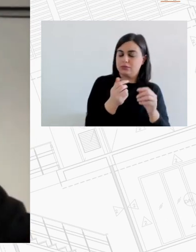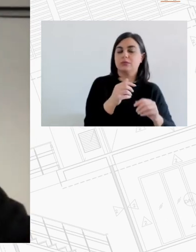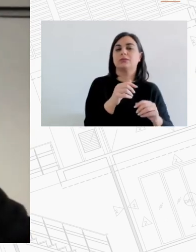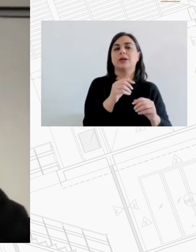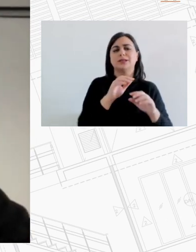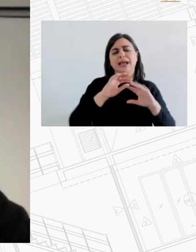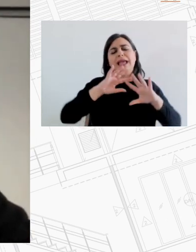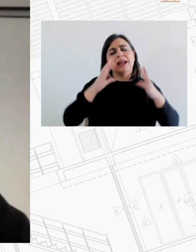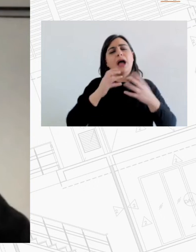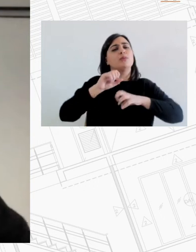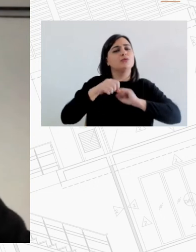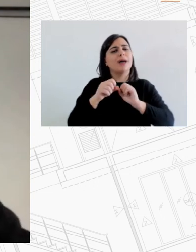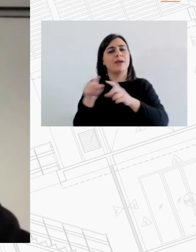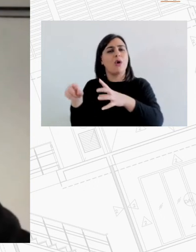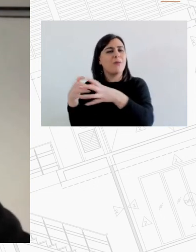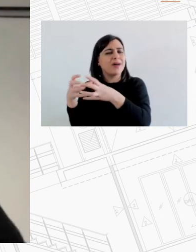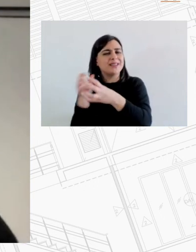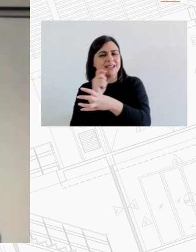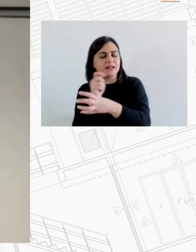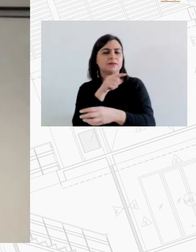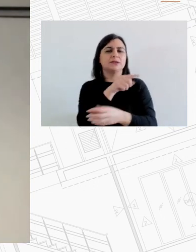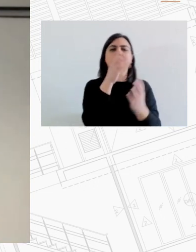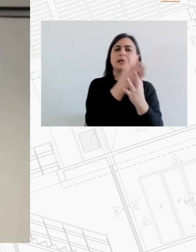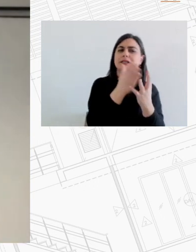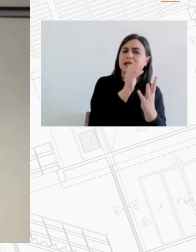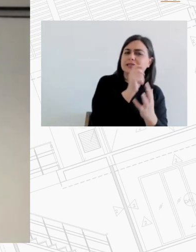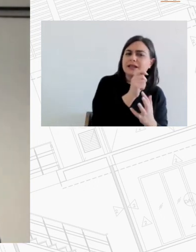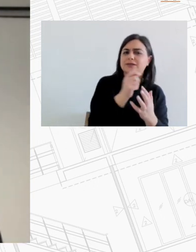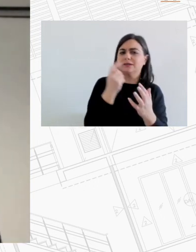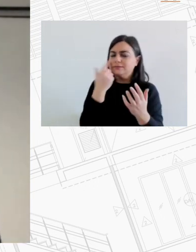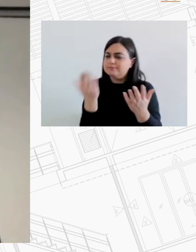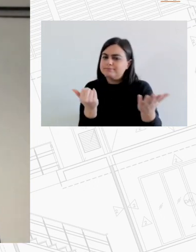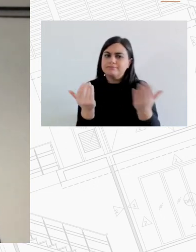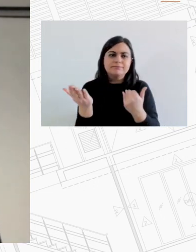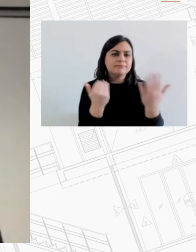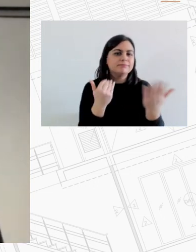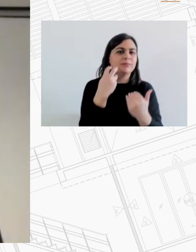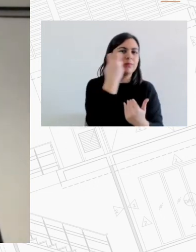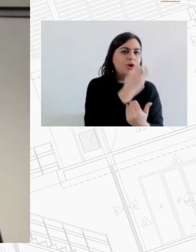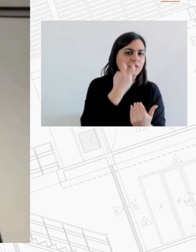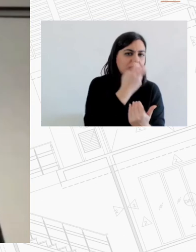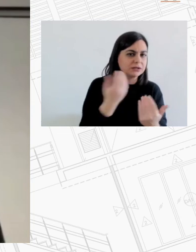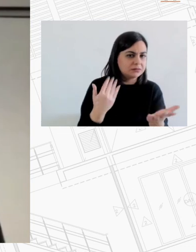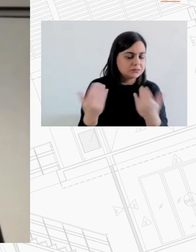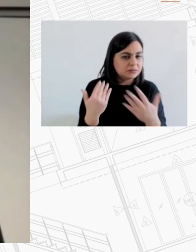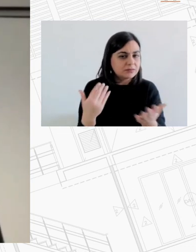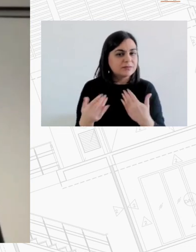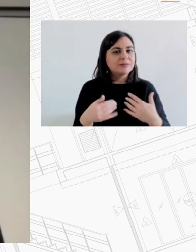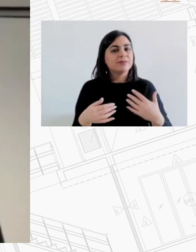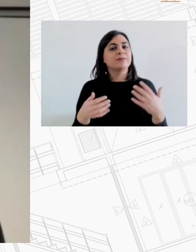όπως οι τιμές οι βραχιρόνιες μισθώσεις και η επίπτωσή τους και λοιπά και δεν είναι ότι